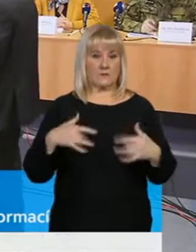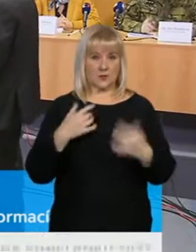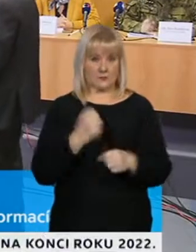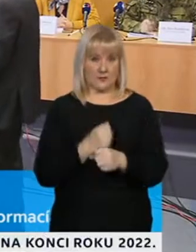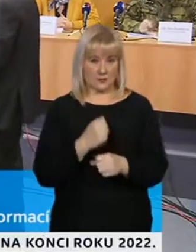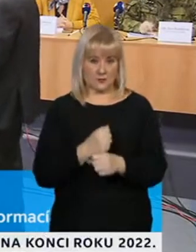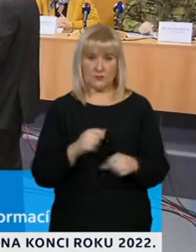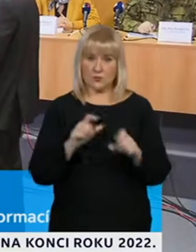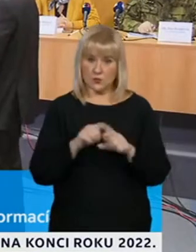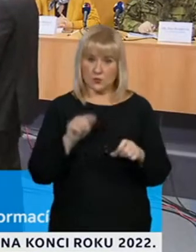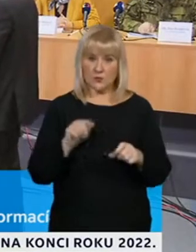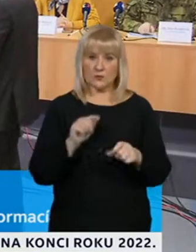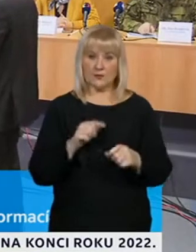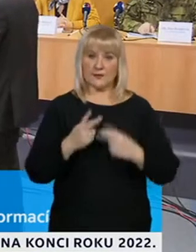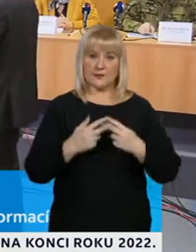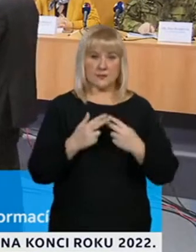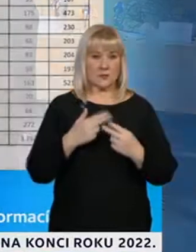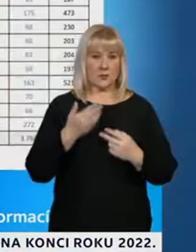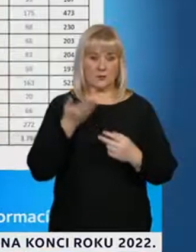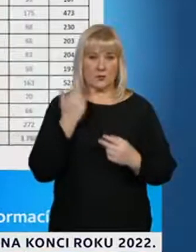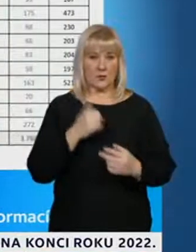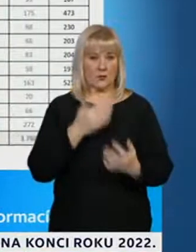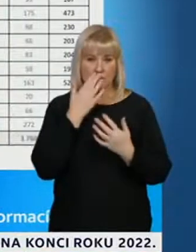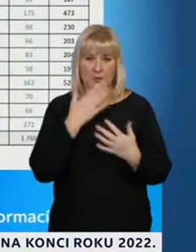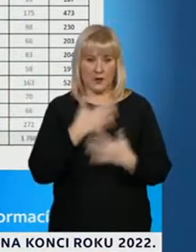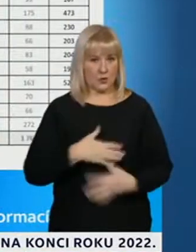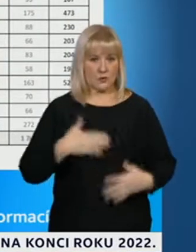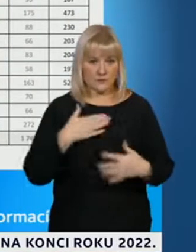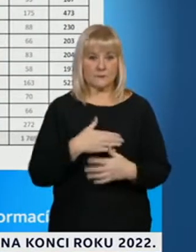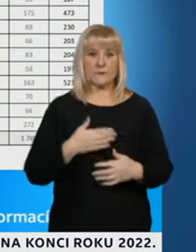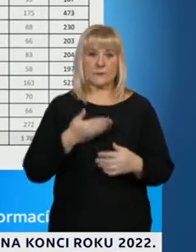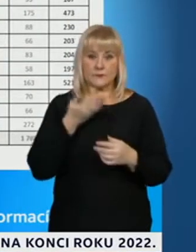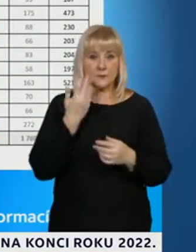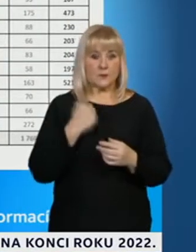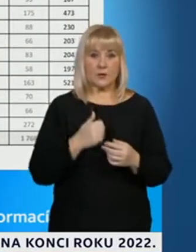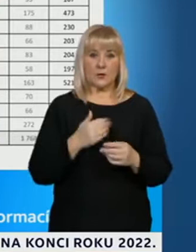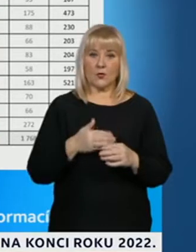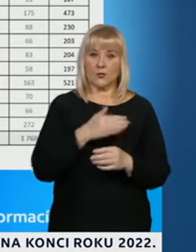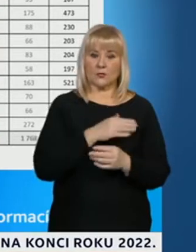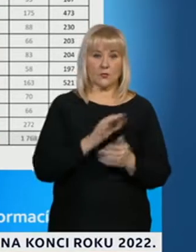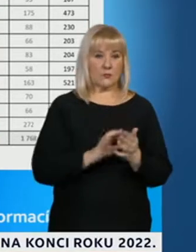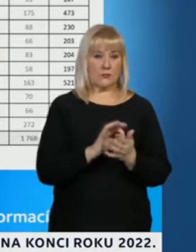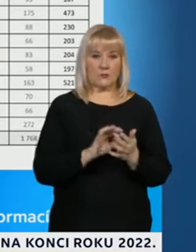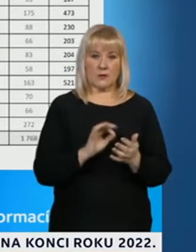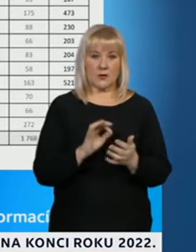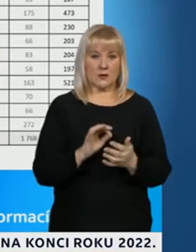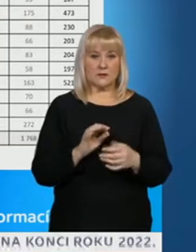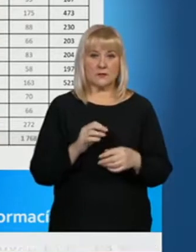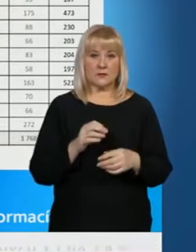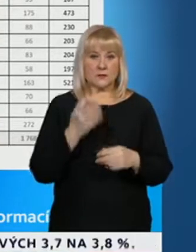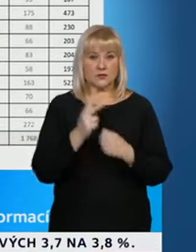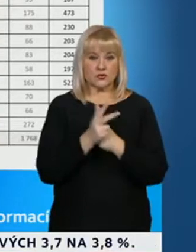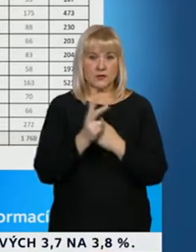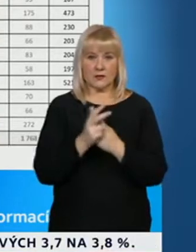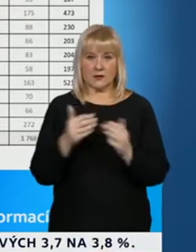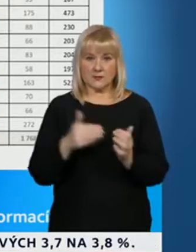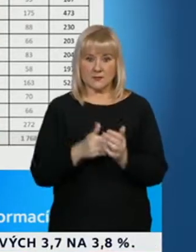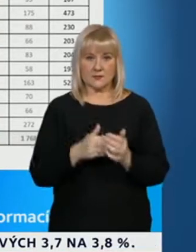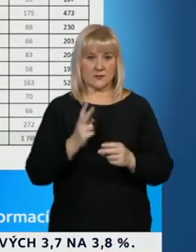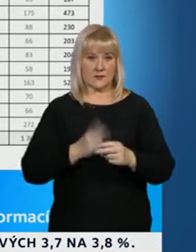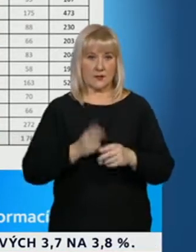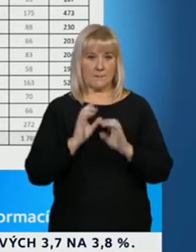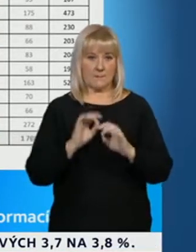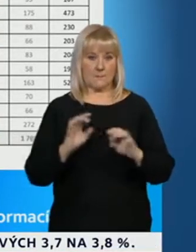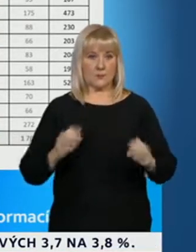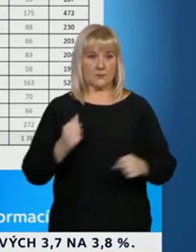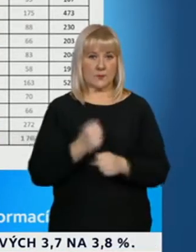riziko, které vypadalo vysloveně hrozivě. Byli jsme jednu chvíli až na chvíli, až na situaci, když jsme měli 13 tisíc nakažených zdravotnických